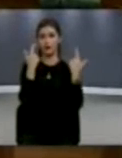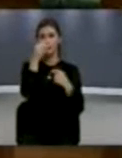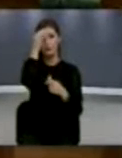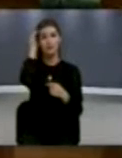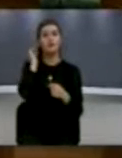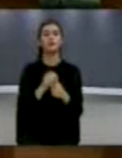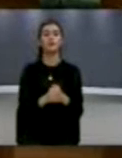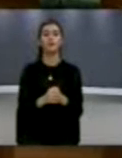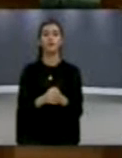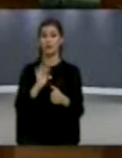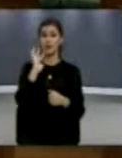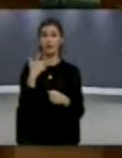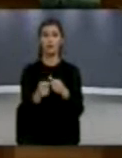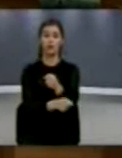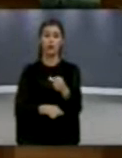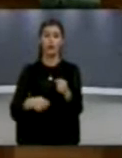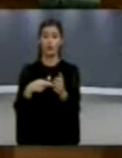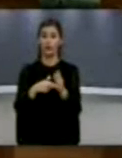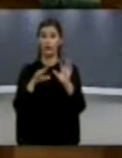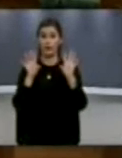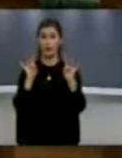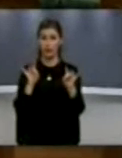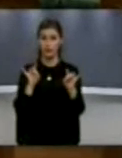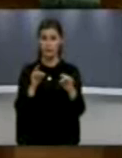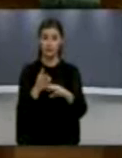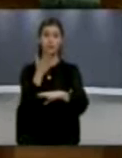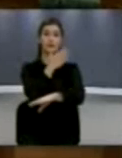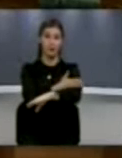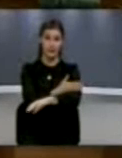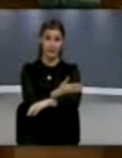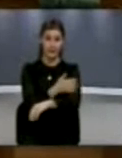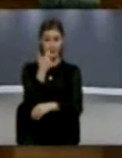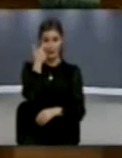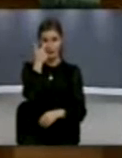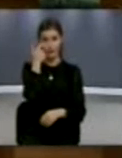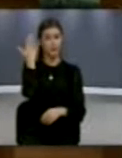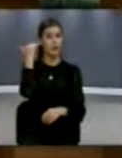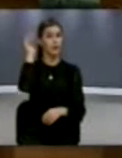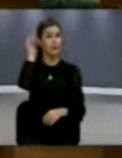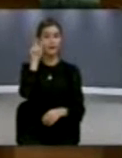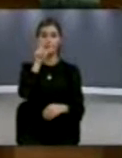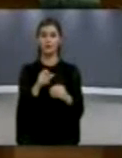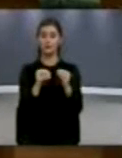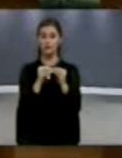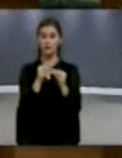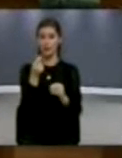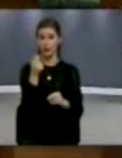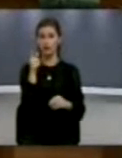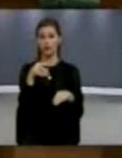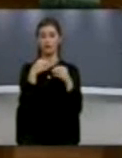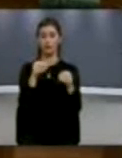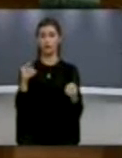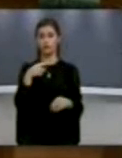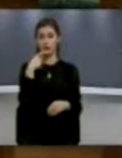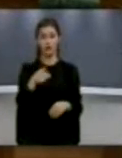Me 15, korrekt vitit 2010, pra dhe më heret, ministri atë herëshëm i punve të brendshme Bajram Regjepi, pa thënë se